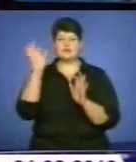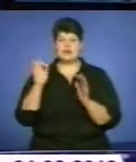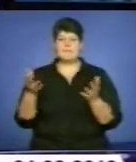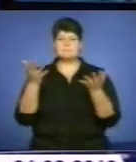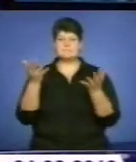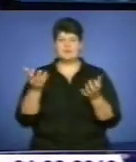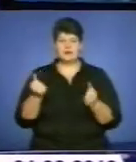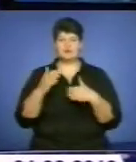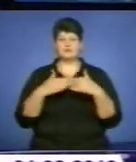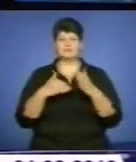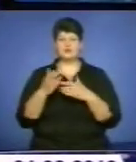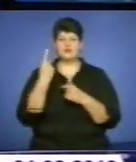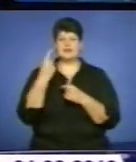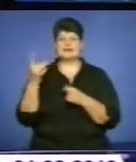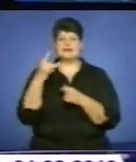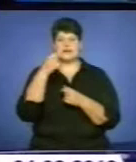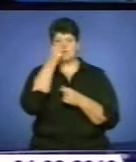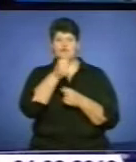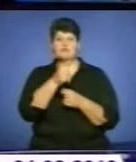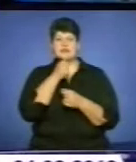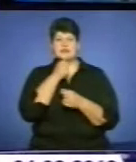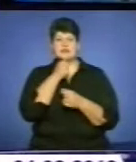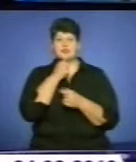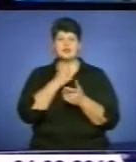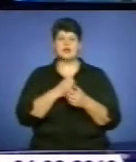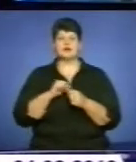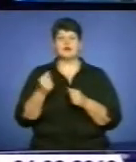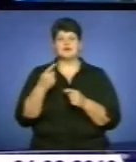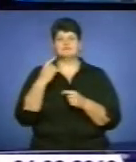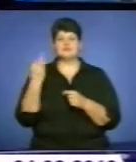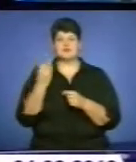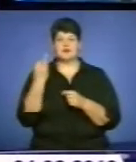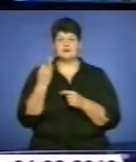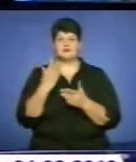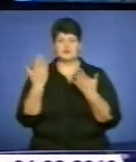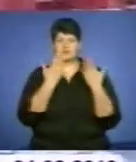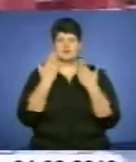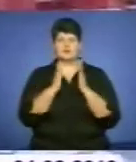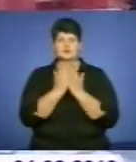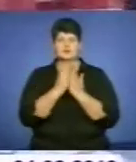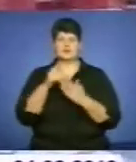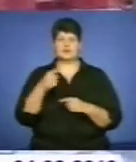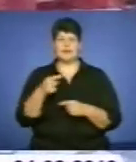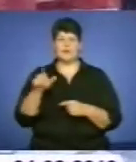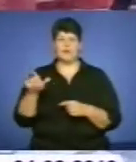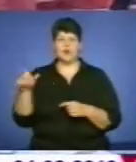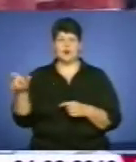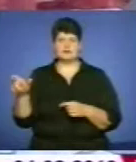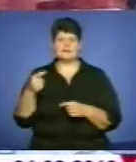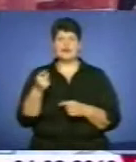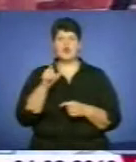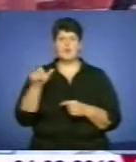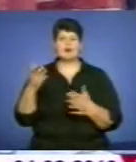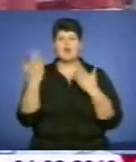раз на місяць. Наші кореспонденти поцікавилися, чи дружать із книгами тернополяни. Тернополян, які люблять